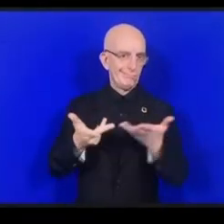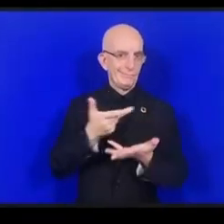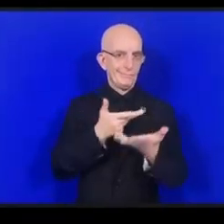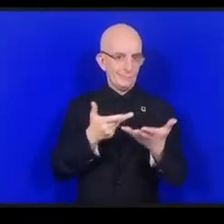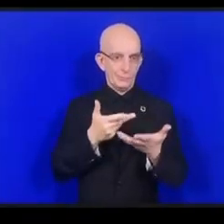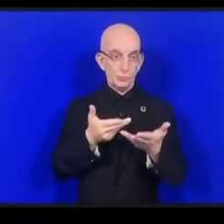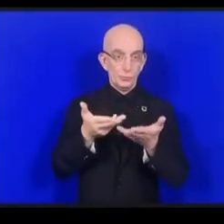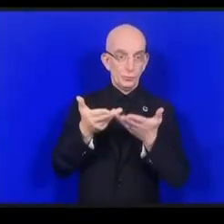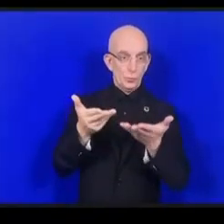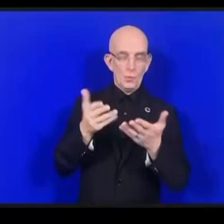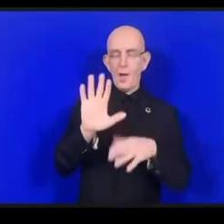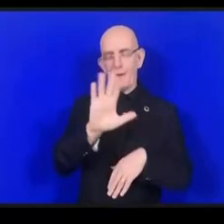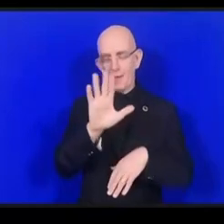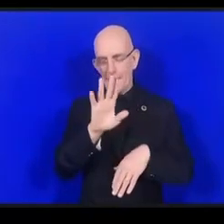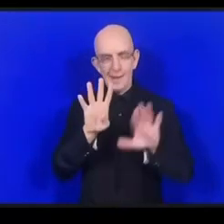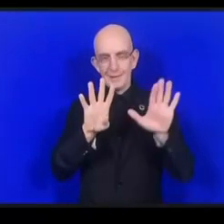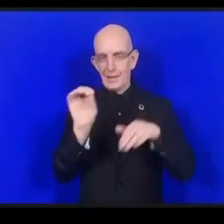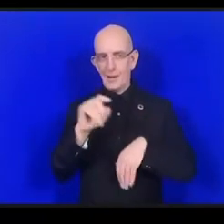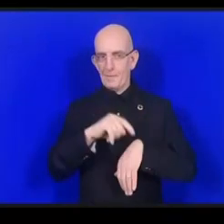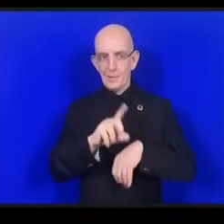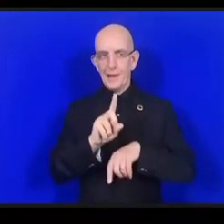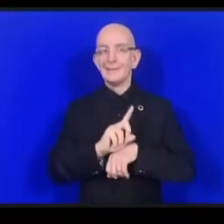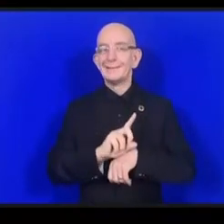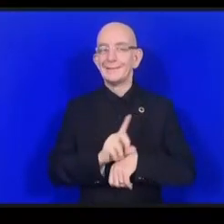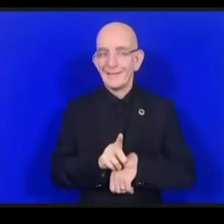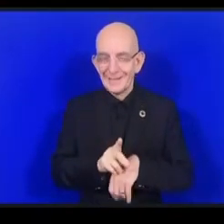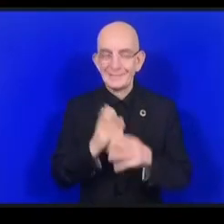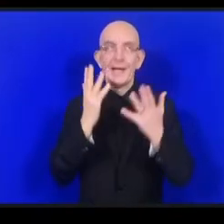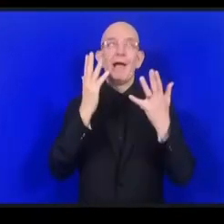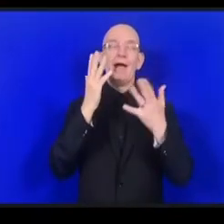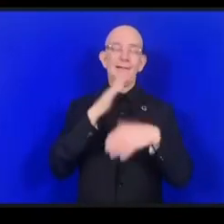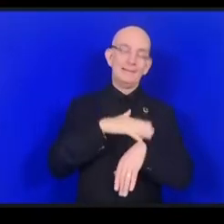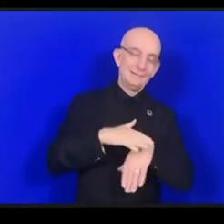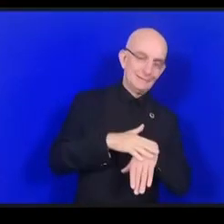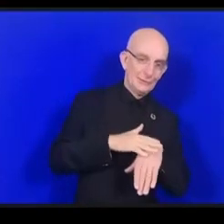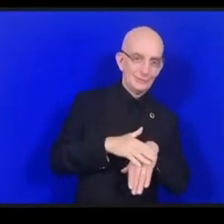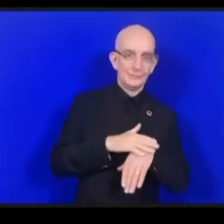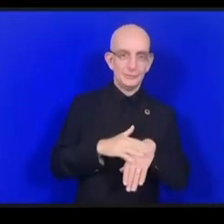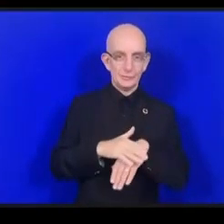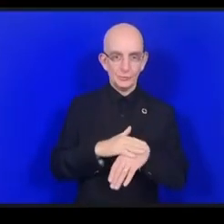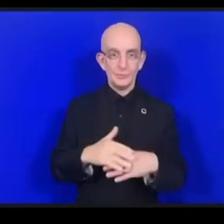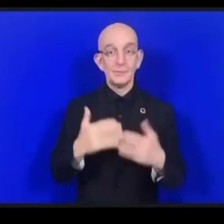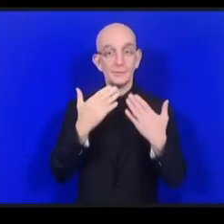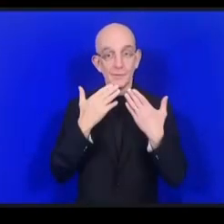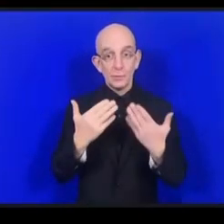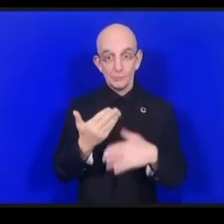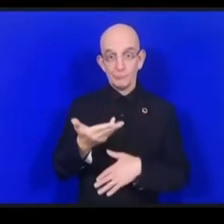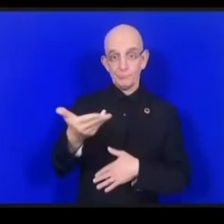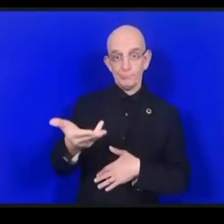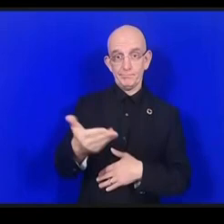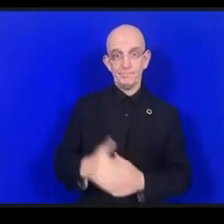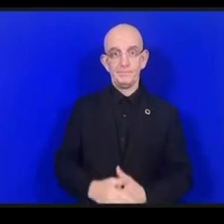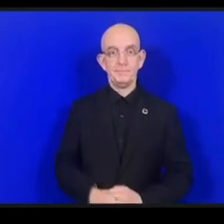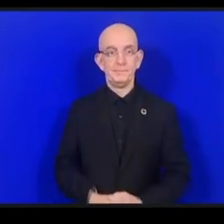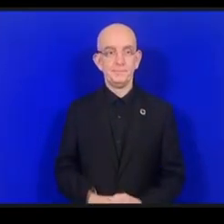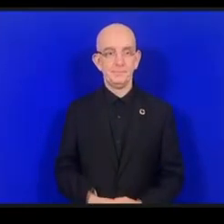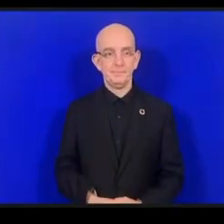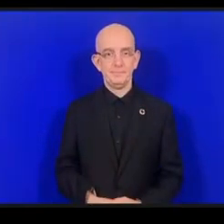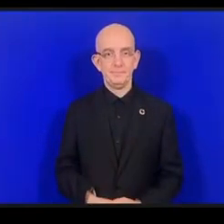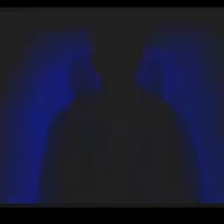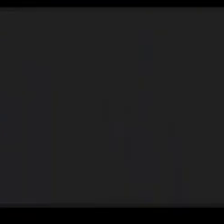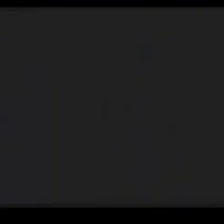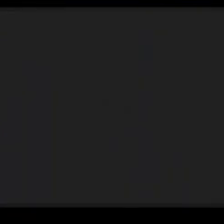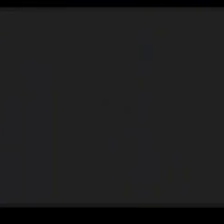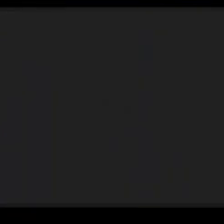أمامنا تسعين ثانية لتلقي التعليقات أنا أمثل